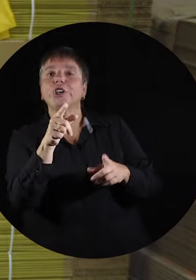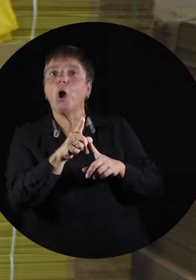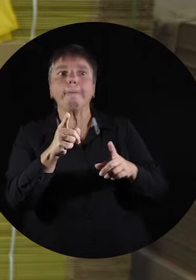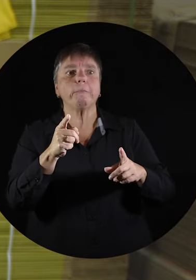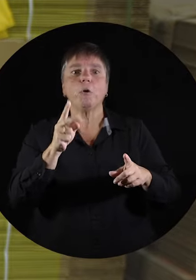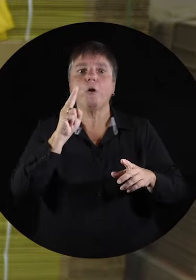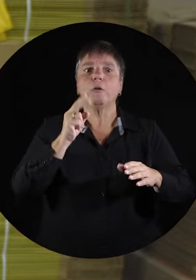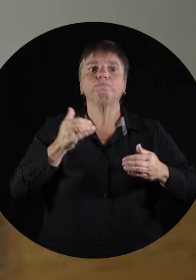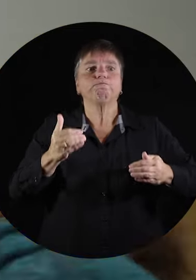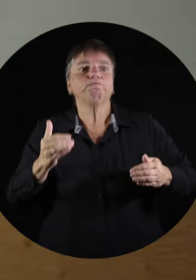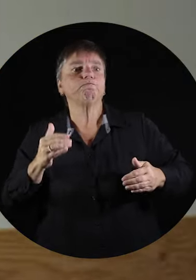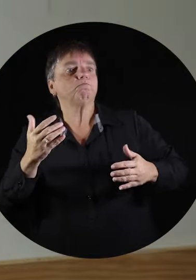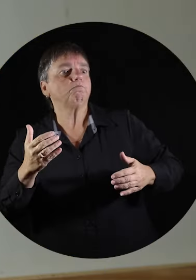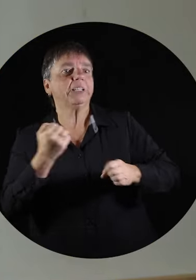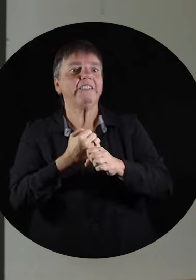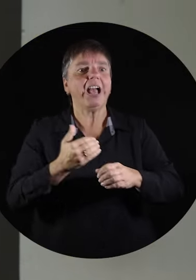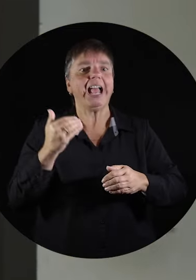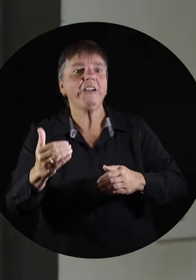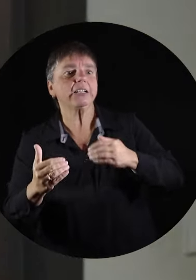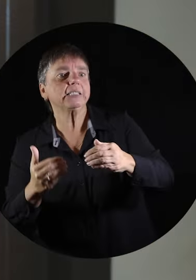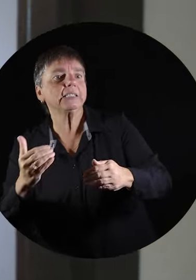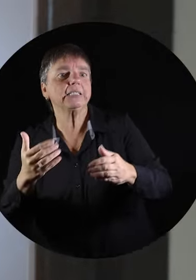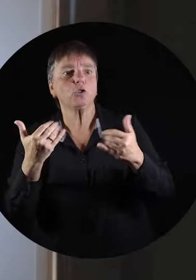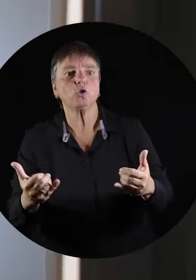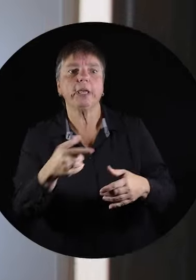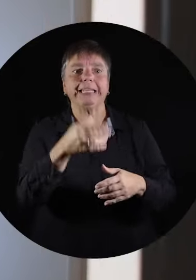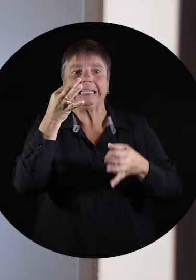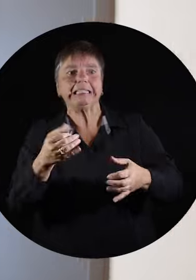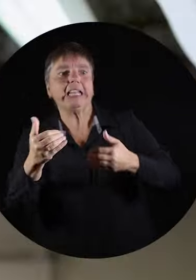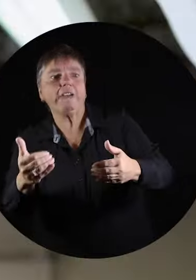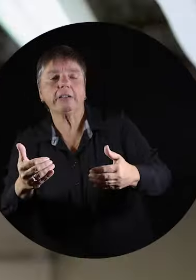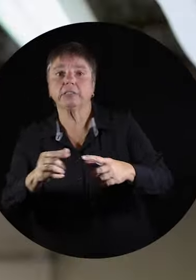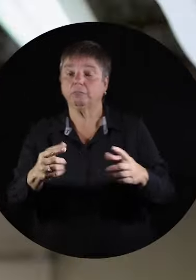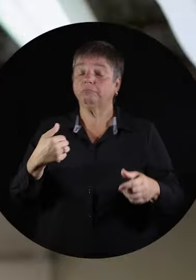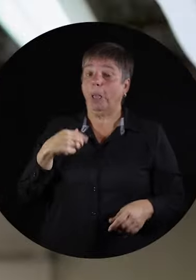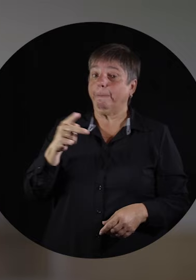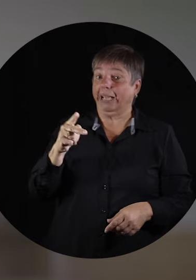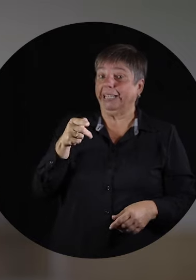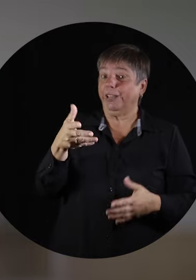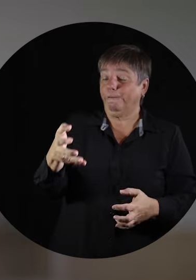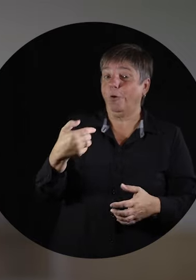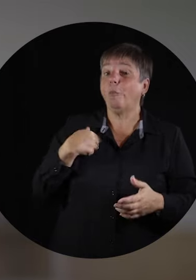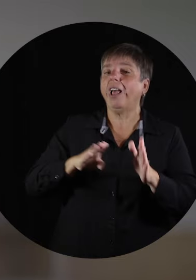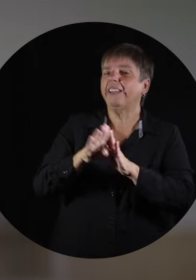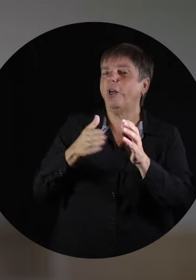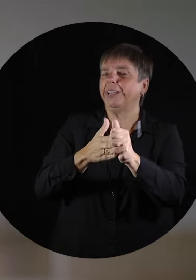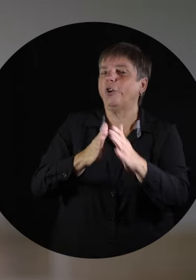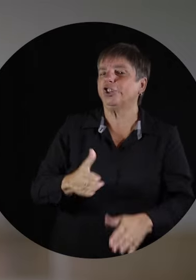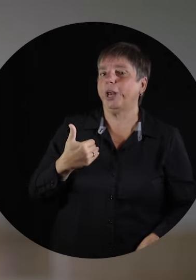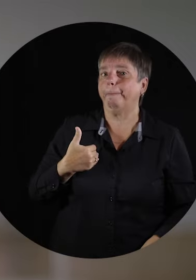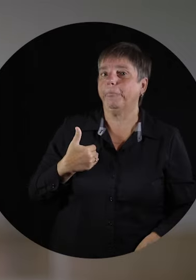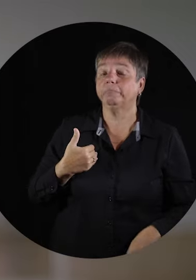je pense qu'il est avenant. Et il peut anticiper les choses pour faire une différence à travers ses fonctions. Je pense que Patrick voulait que je